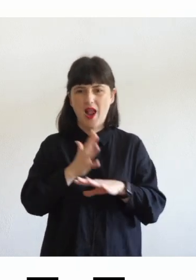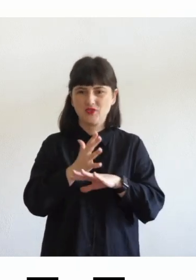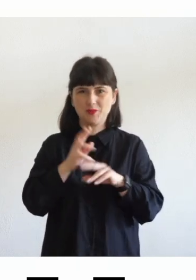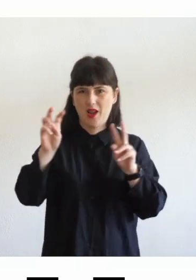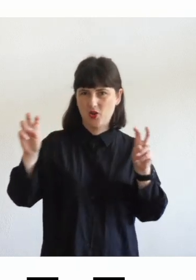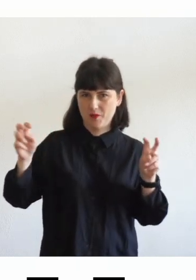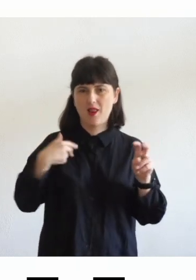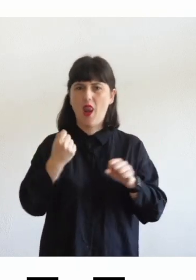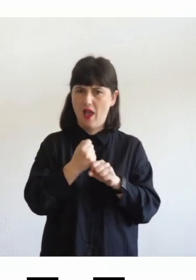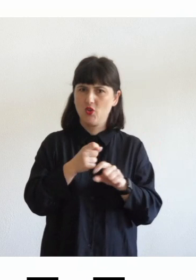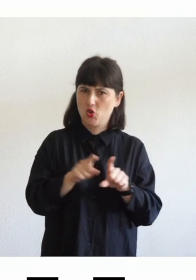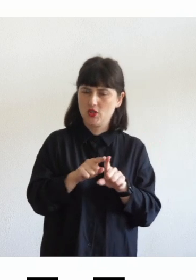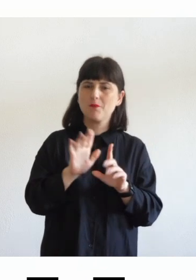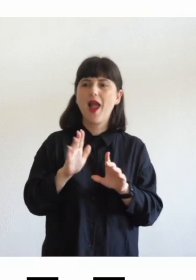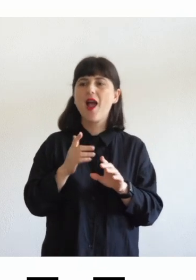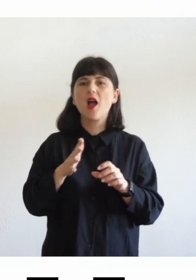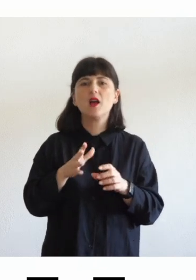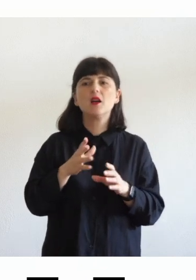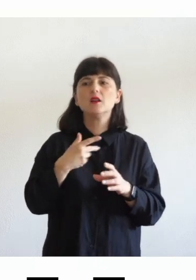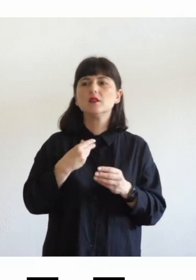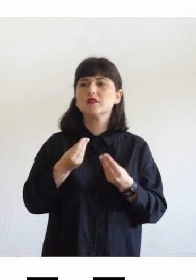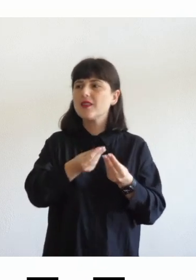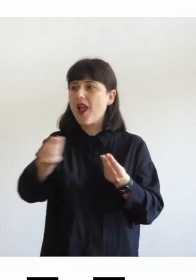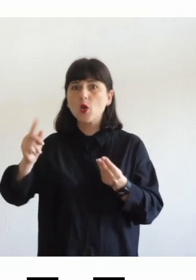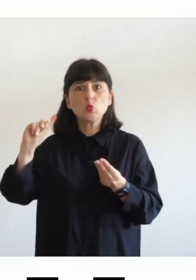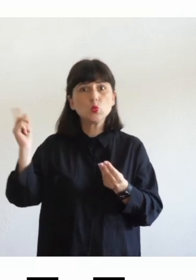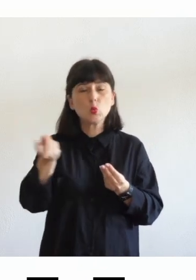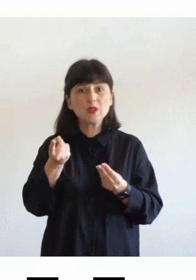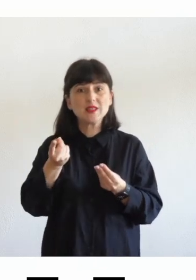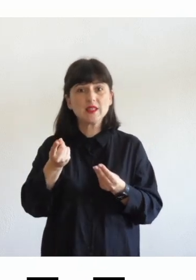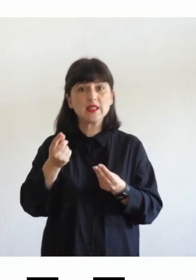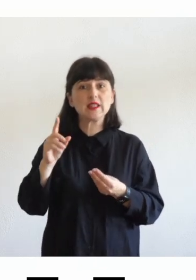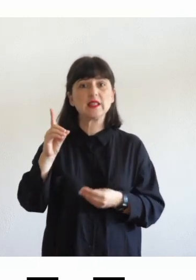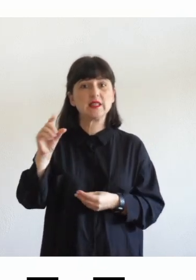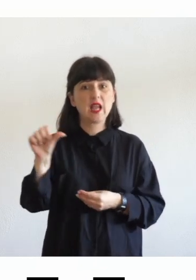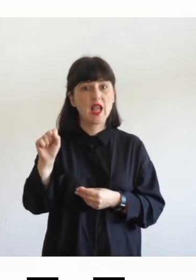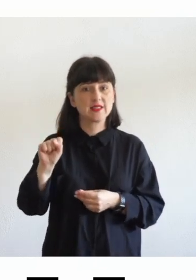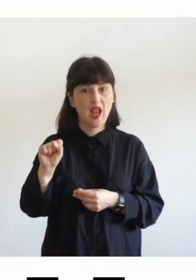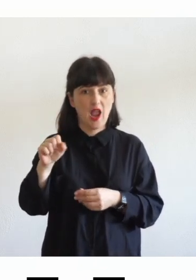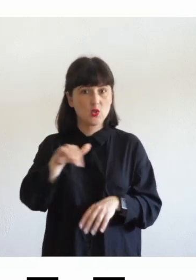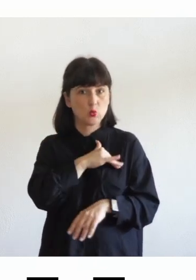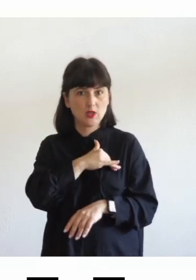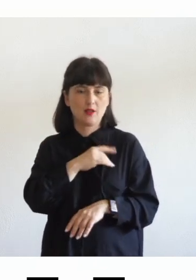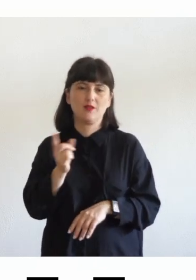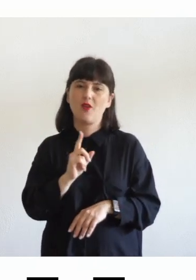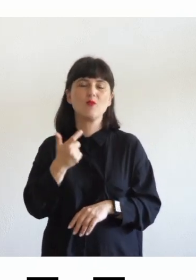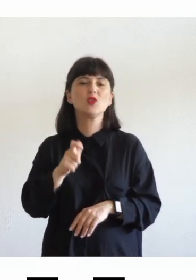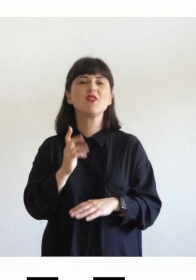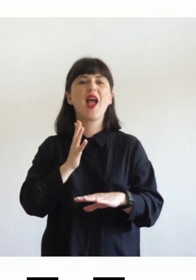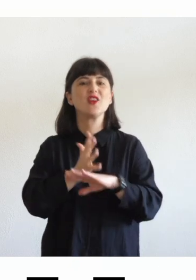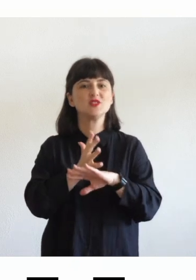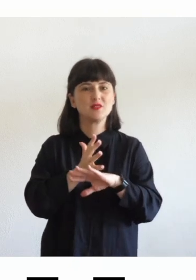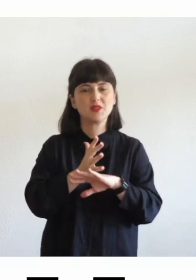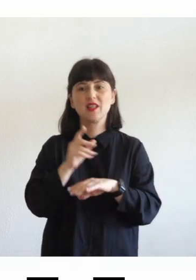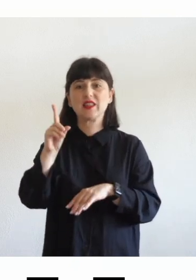quelli che sono i bisogni degli studenti con dislessia o comunque con disturbi specifici dell'apprendimento perché accessibilità e